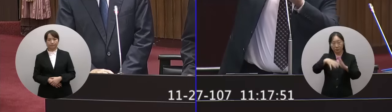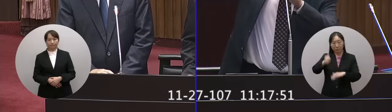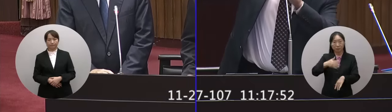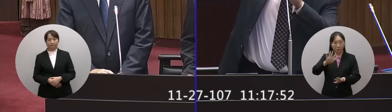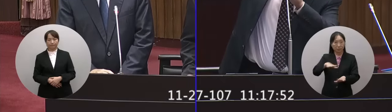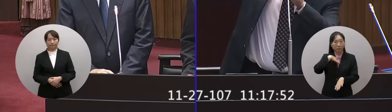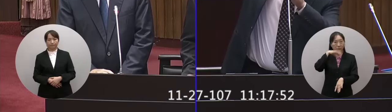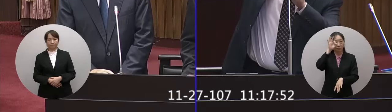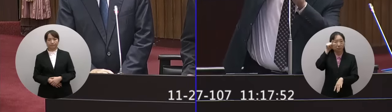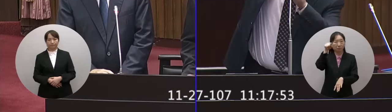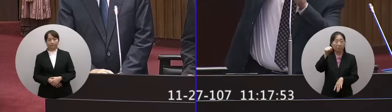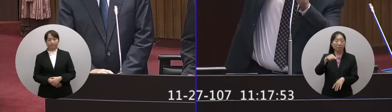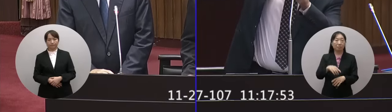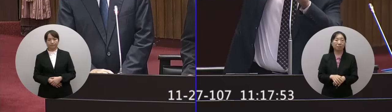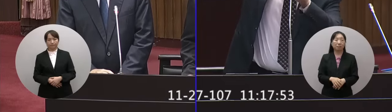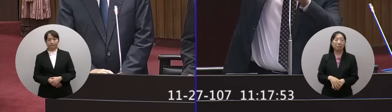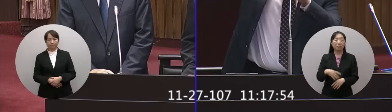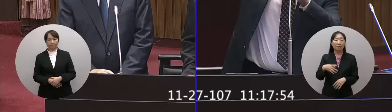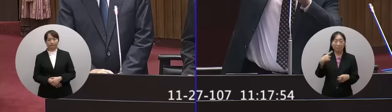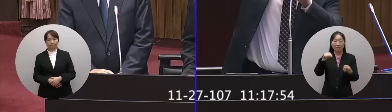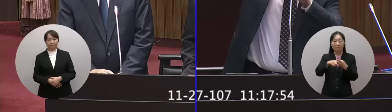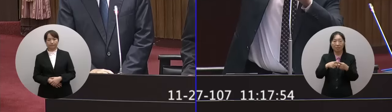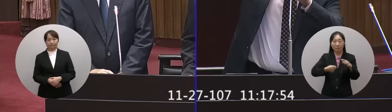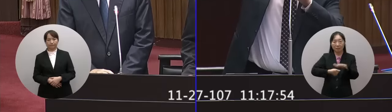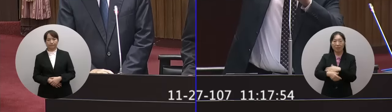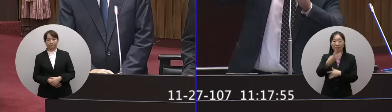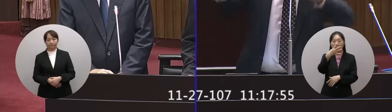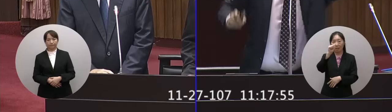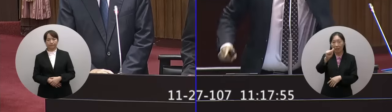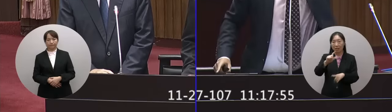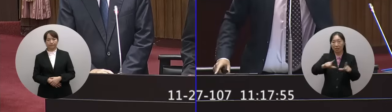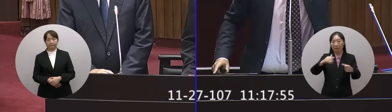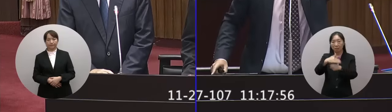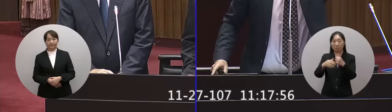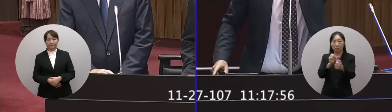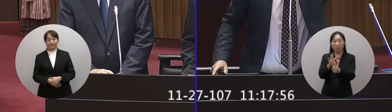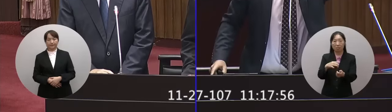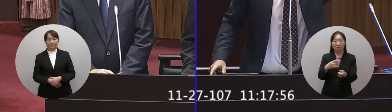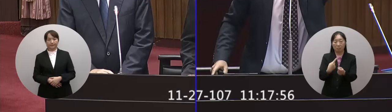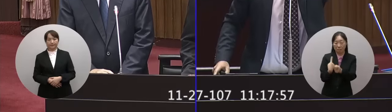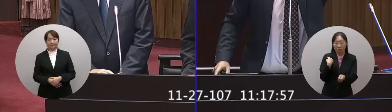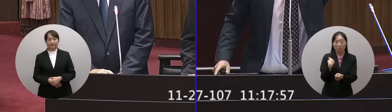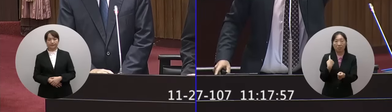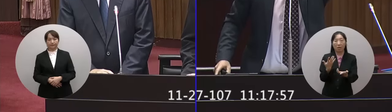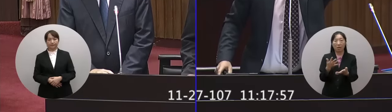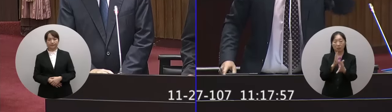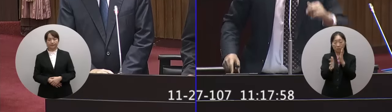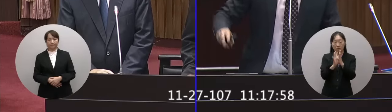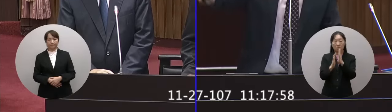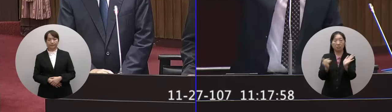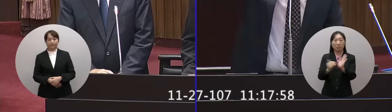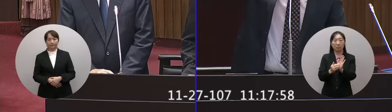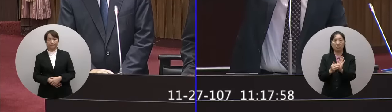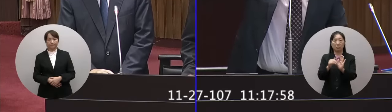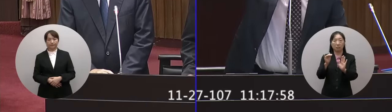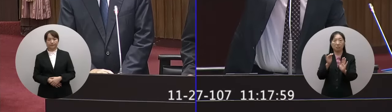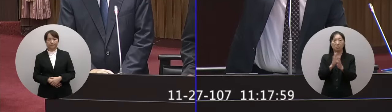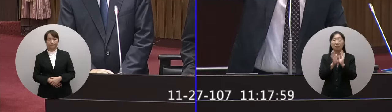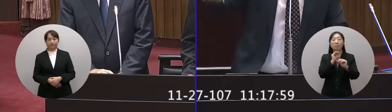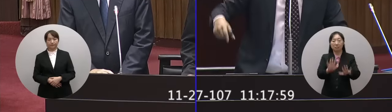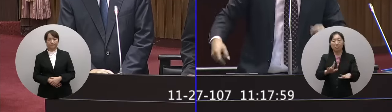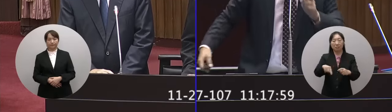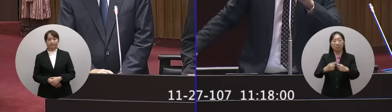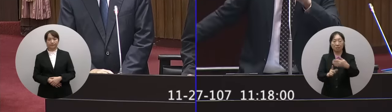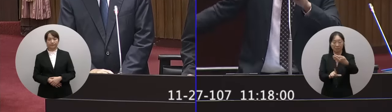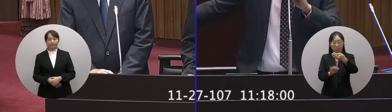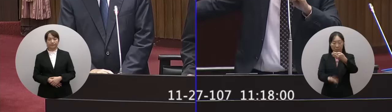上面要進行進去裡面4A大保養的密密麻麻的不管是他去年早就排定的表還是今年九月